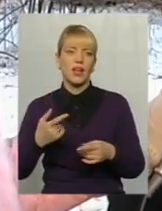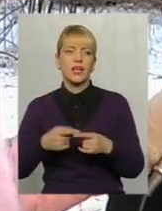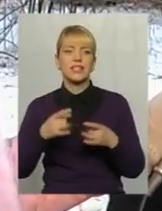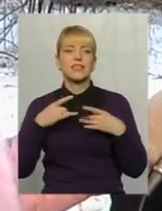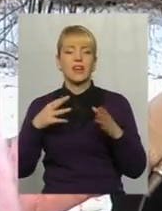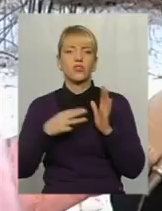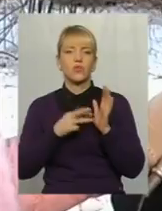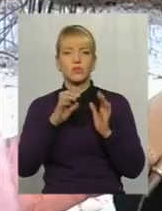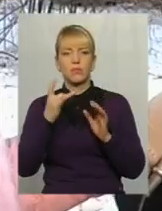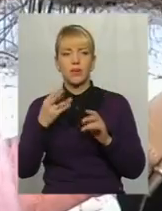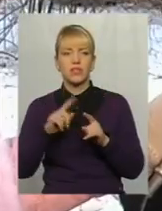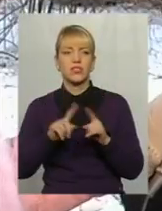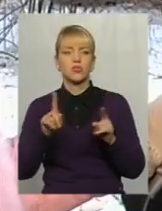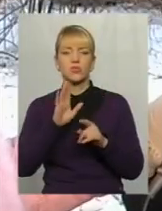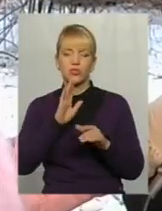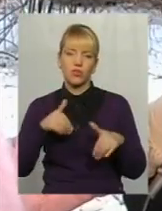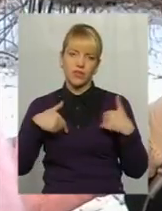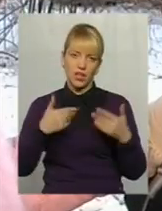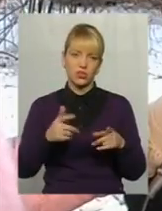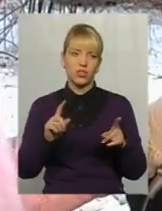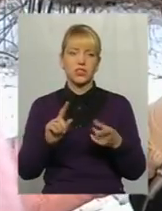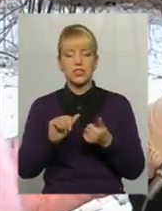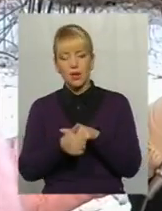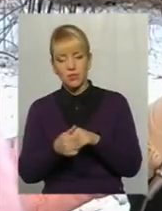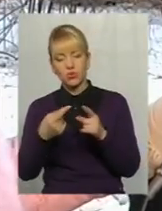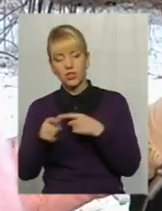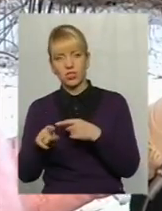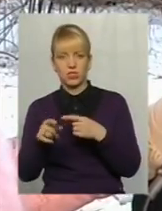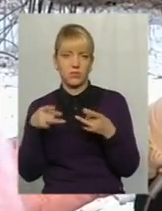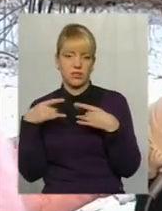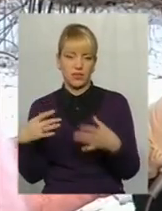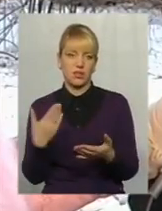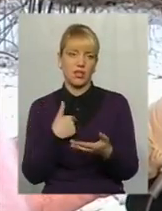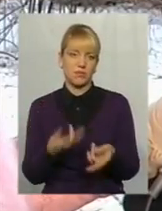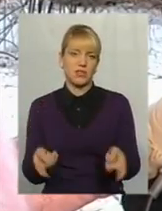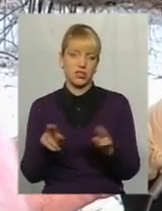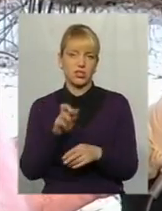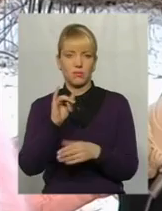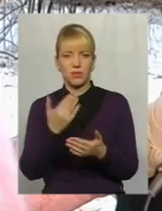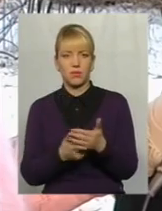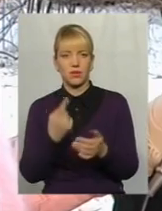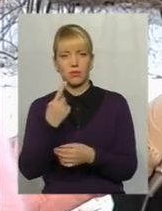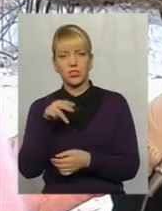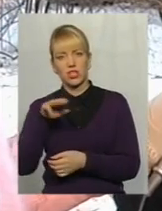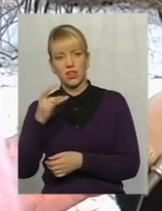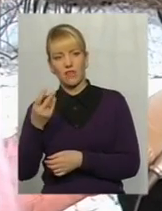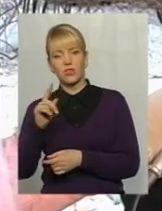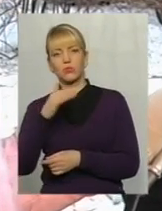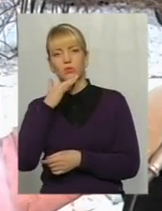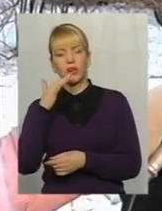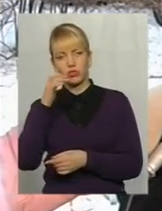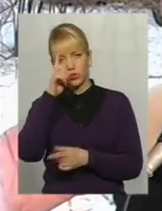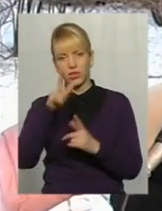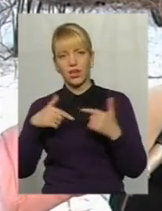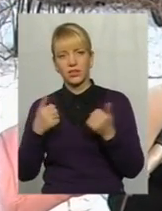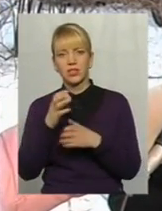якого звикли жінки, тому що їх вітають. Замінювати це іншими святами. Я б залишила, безперечно, 1 травня, тому що в багатьох країнах світу